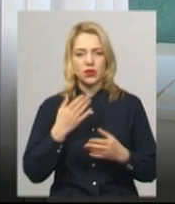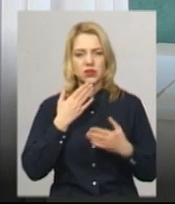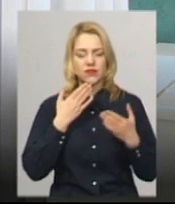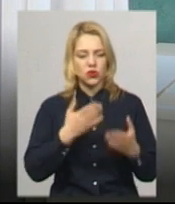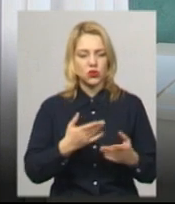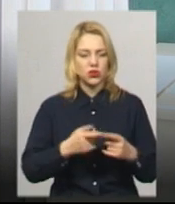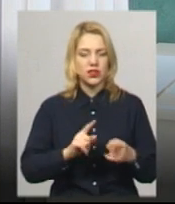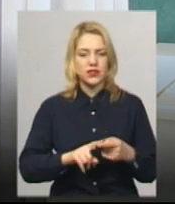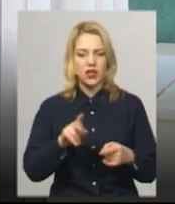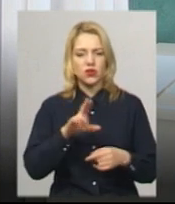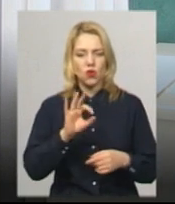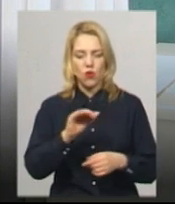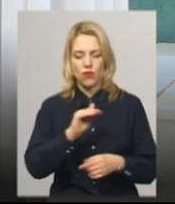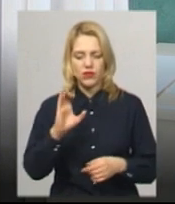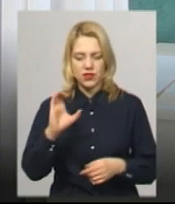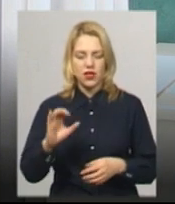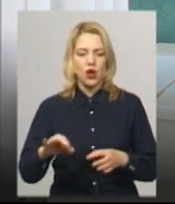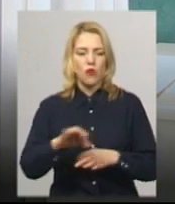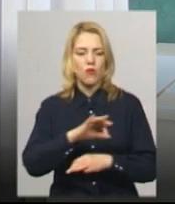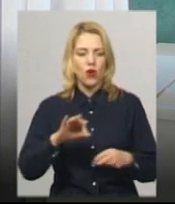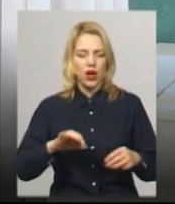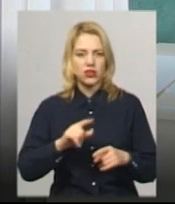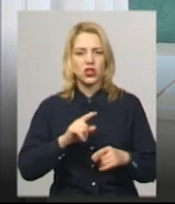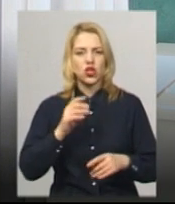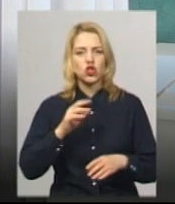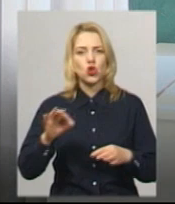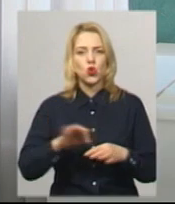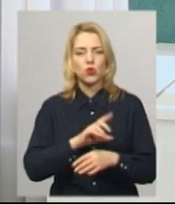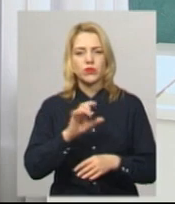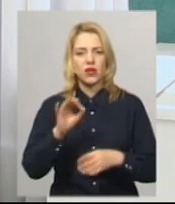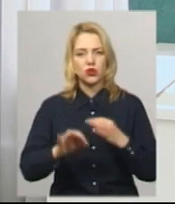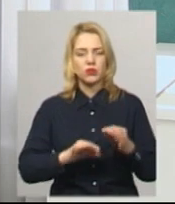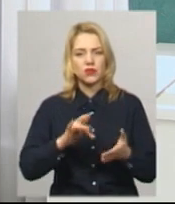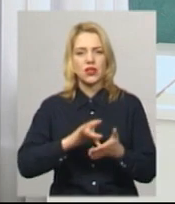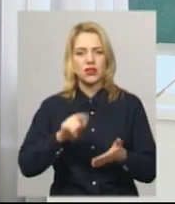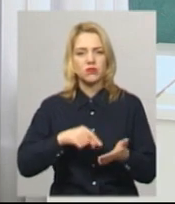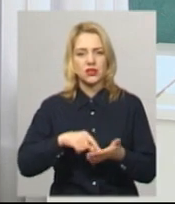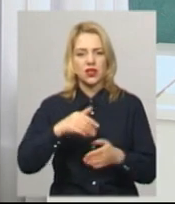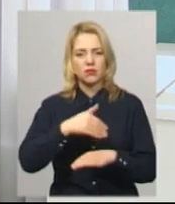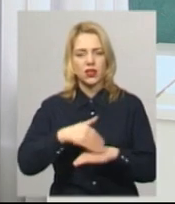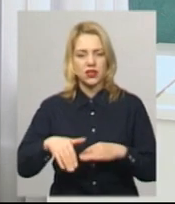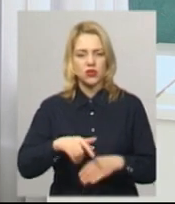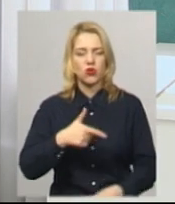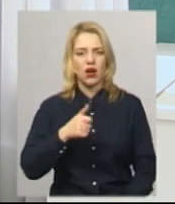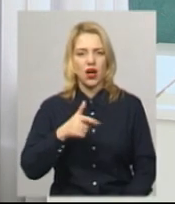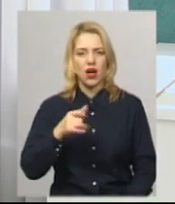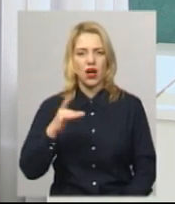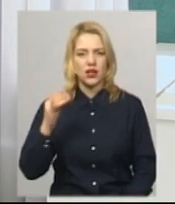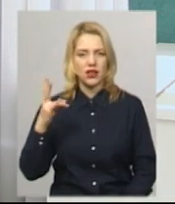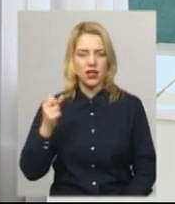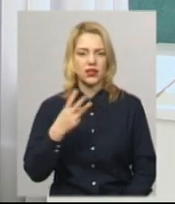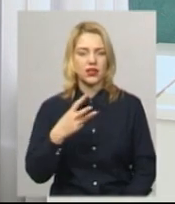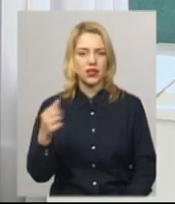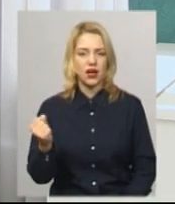проєкту «Шлюб за добу». Він знаходиться у самому центрі міста Хмельницького. Це вулиці Гагаріна, 3А, Хмельницька дитяча школа